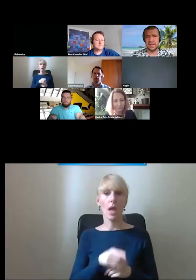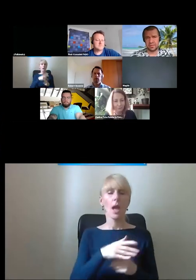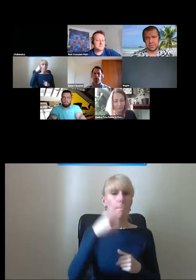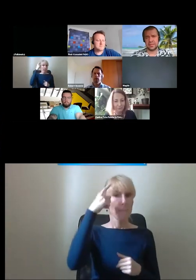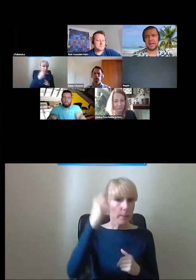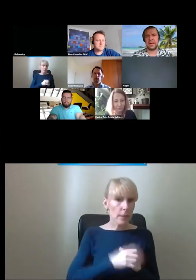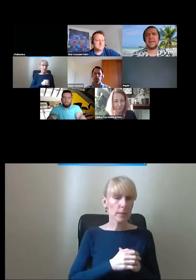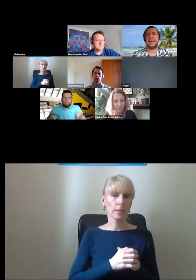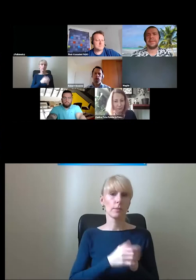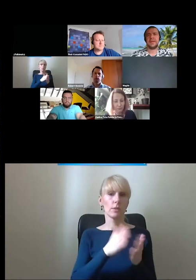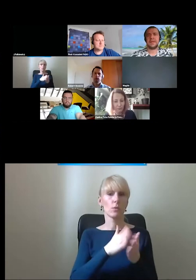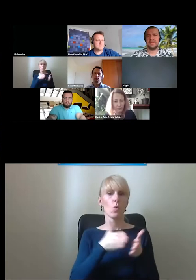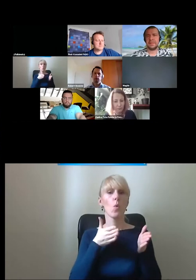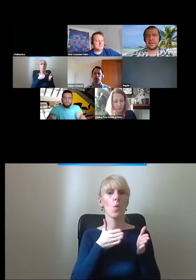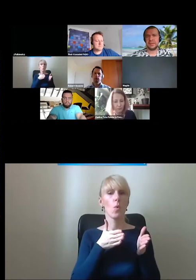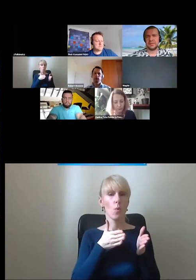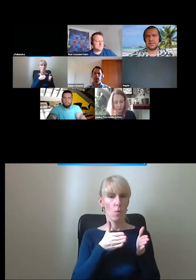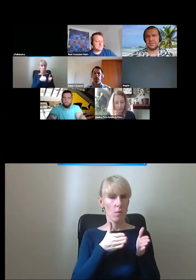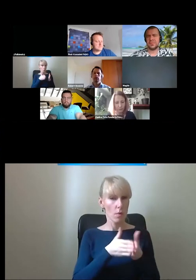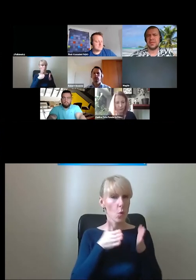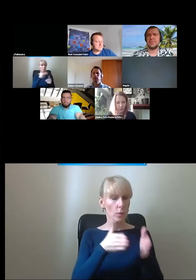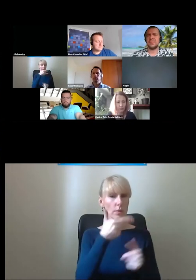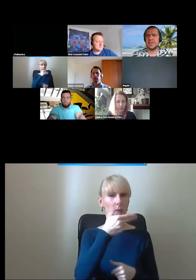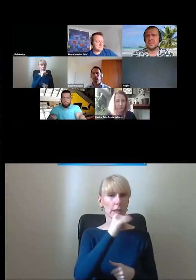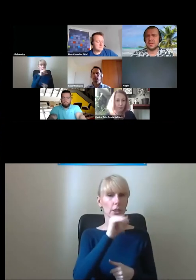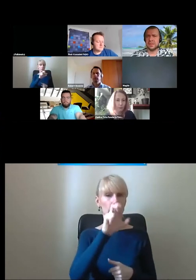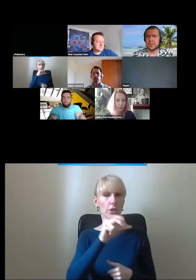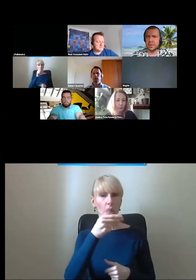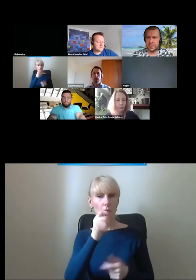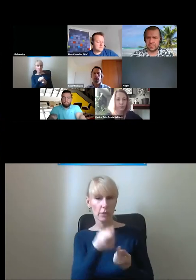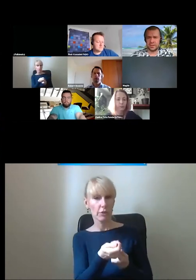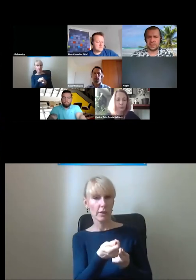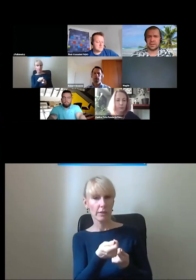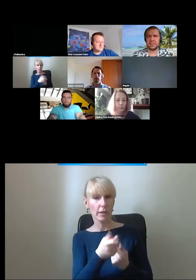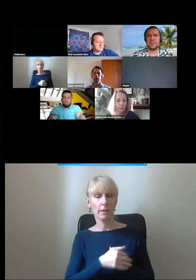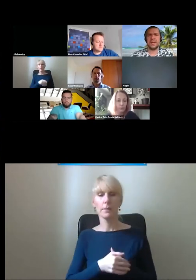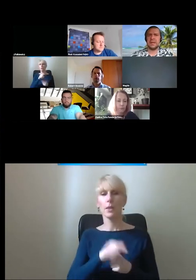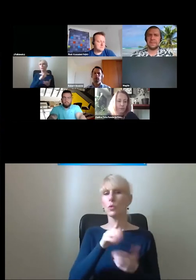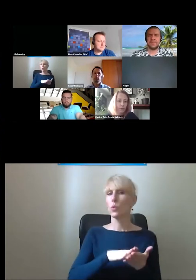ekstremalny przykład, ale ja będę stał na stanowisku, że tam są wręcz zmarnotrawione pieniądze, tak? Bo tam